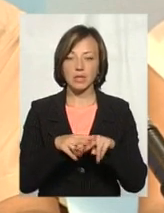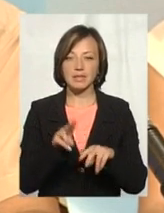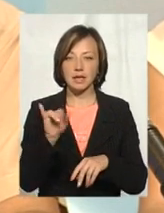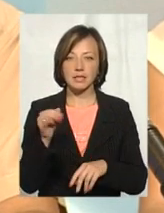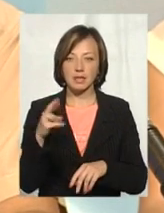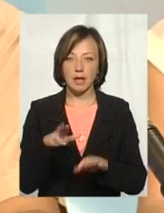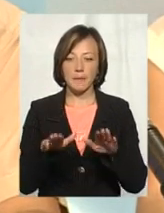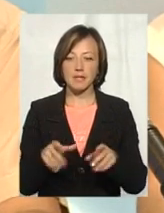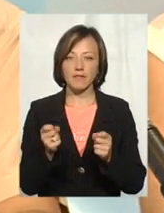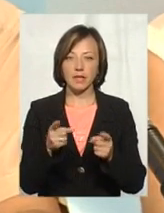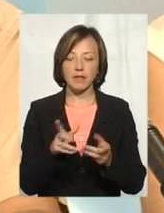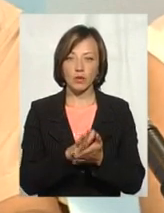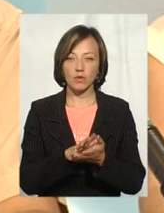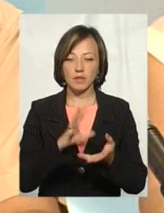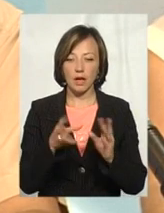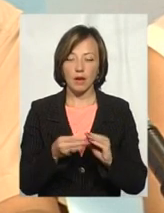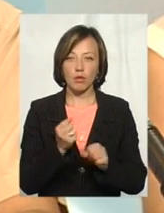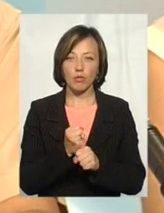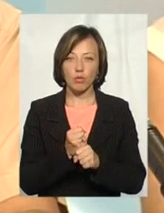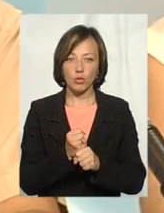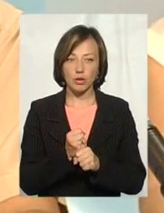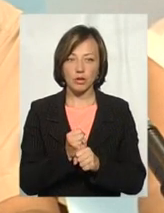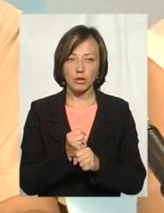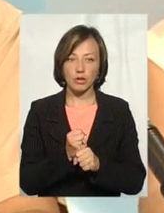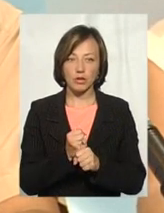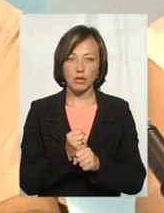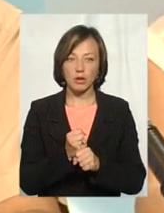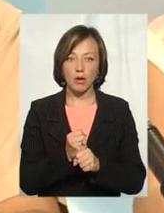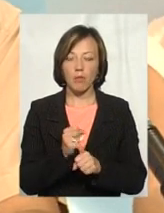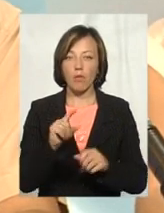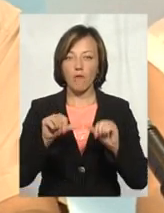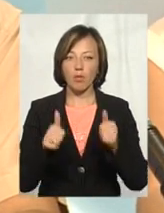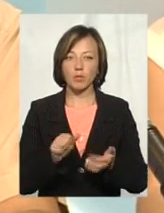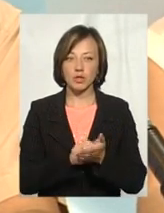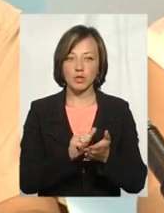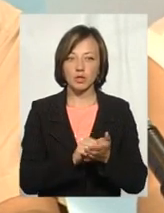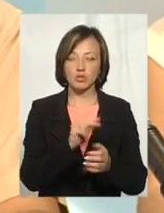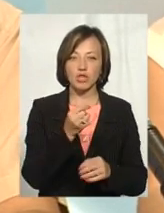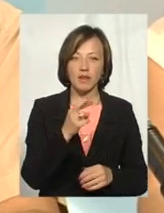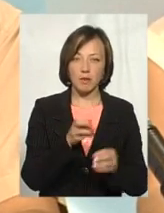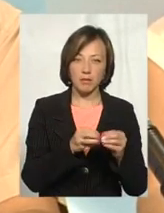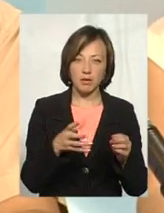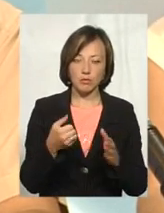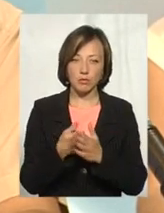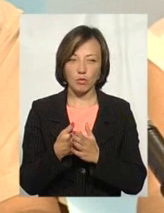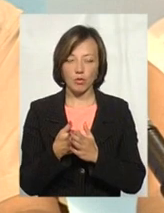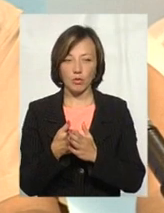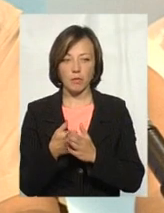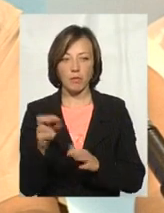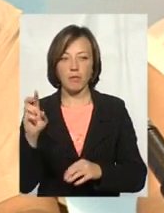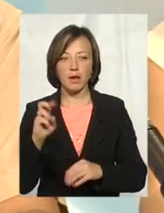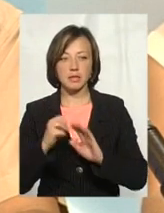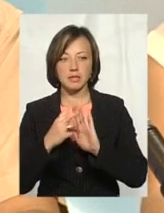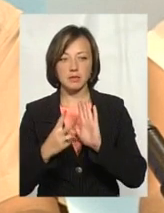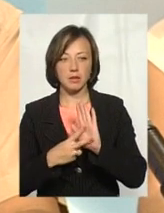місць видалення відходів. Взагалі, роботи по паспортизації місць видалення відходів за період червня 2015 року по березень